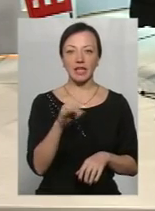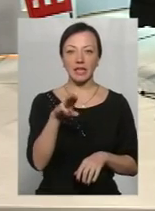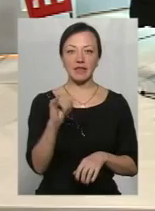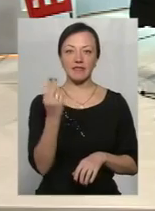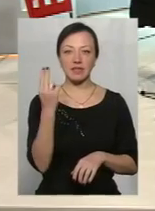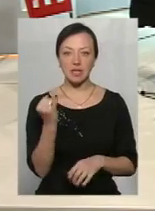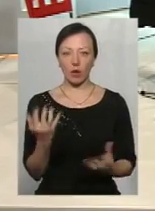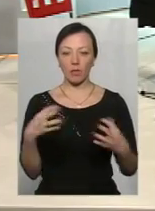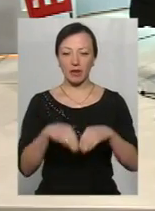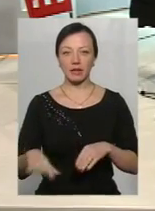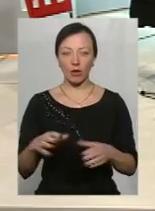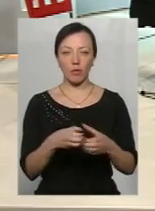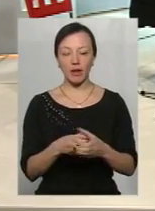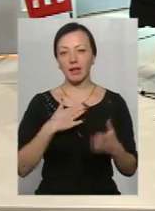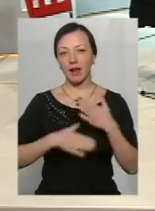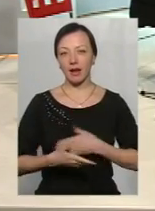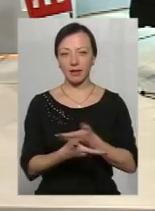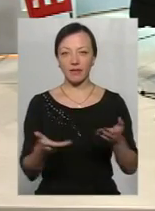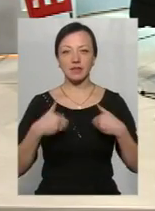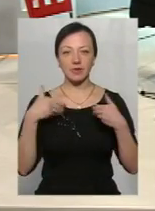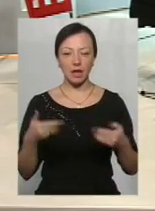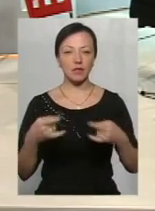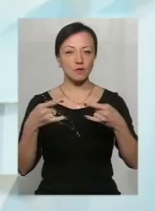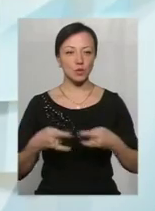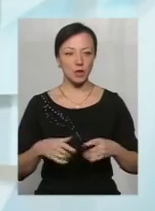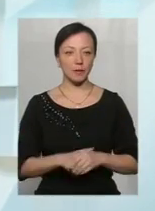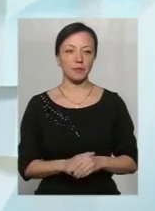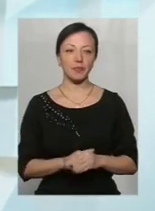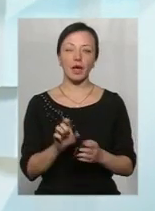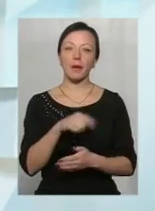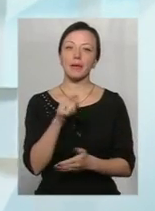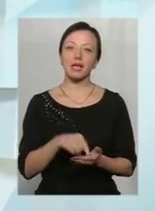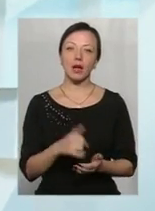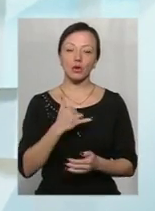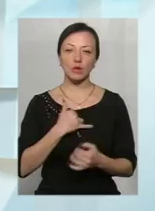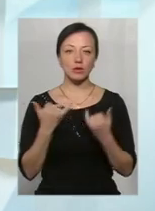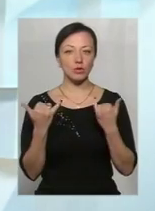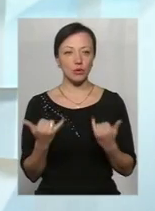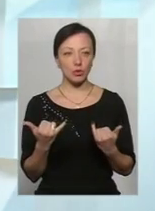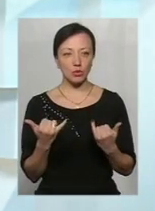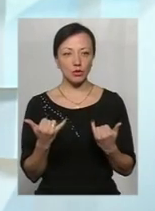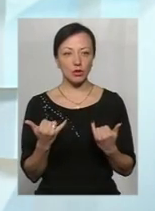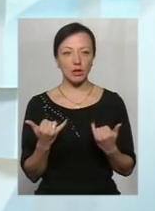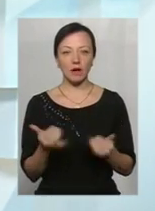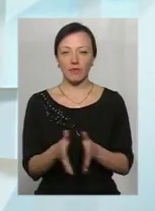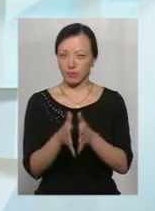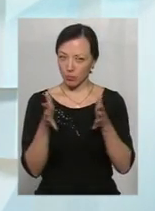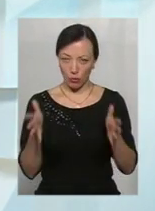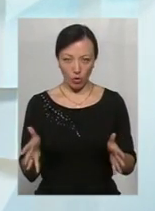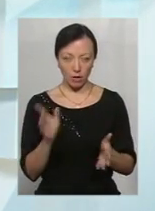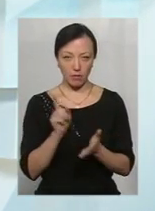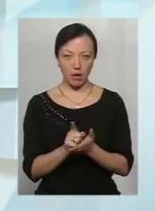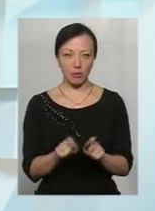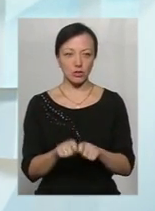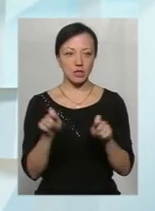Доброго дня. Отож, любі друзі, рада вас сьогодні вітати у цій студії. Питання у нас сьогодні глибоке, маємо його